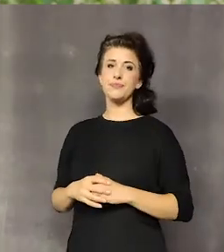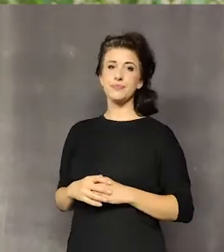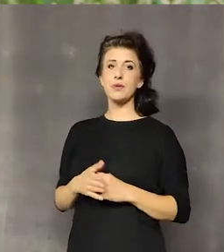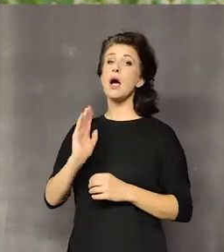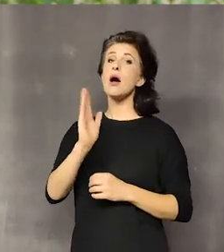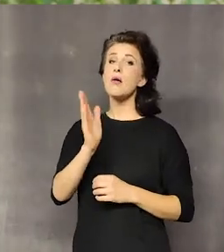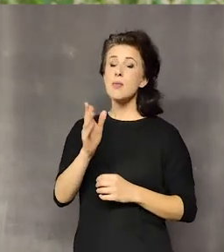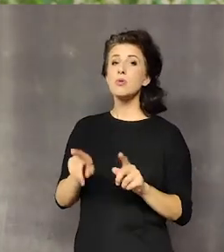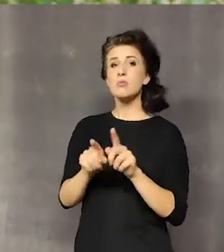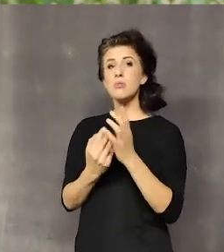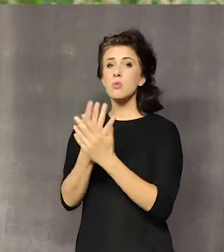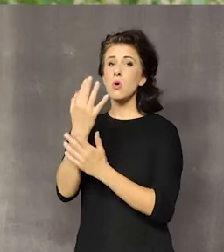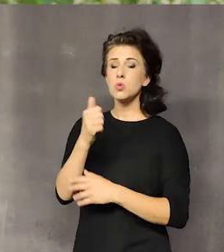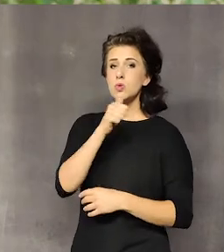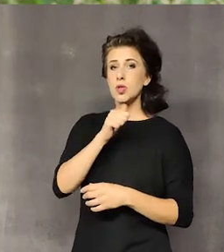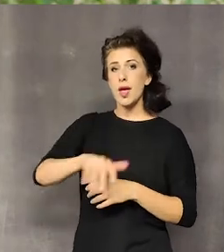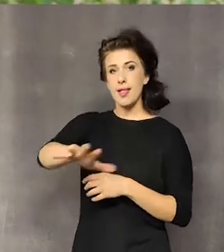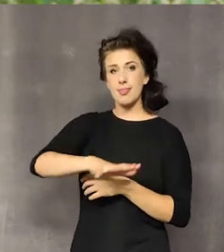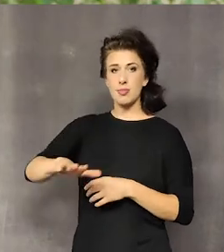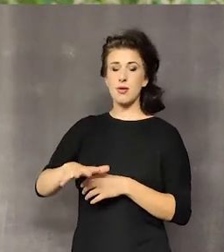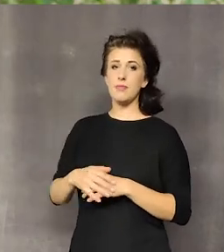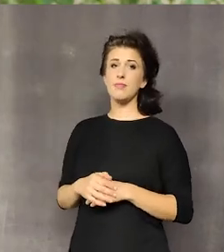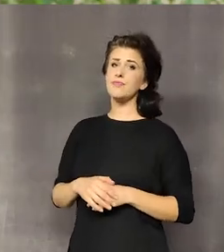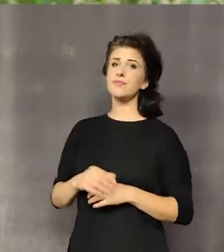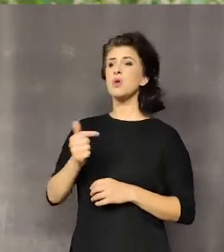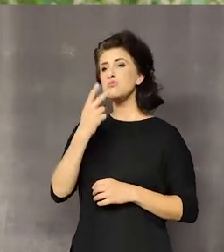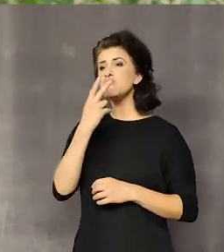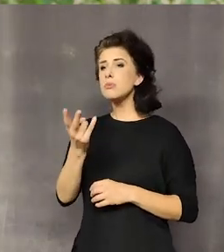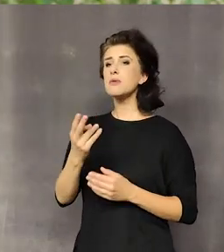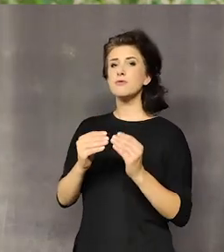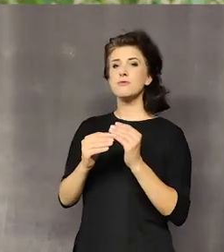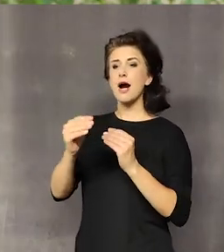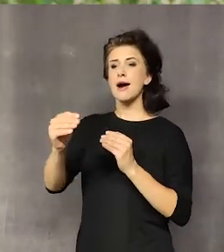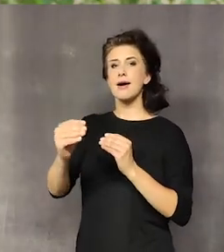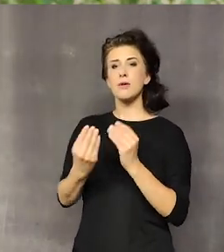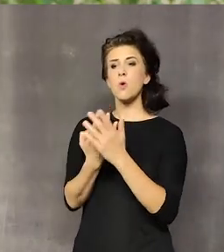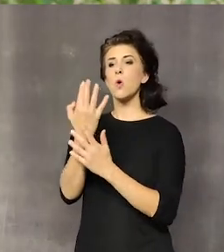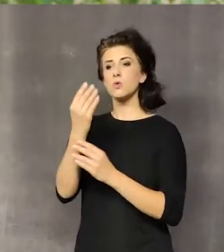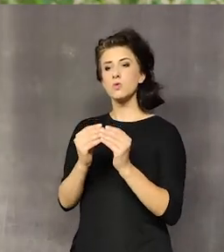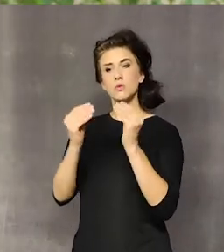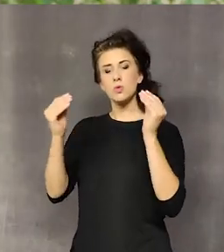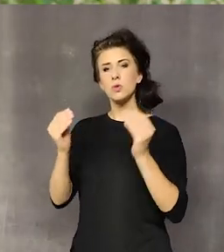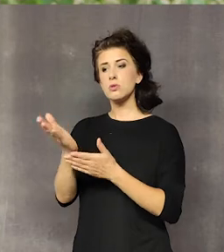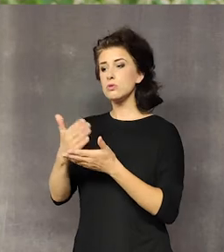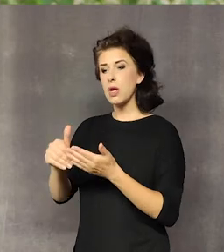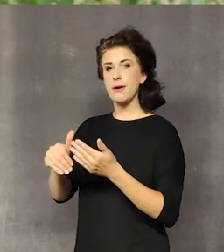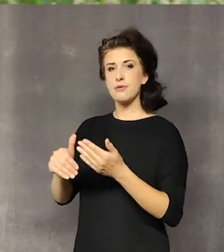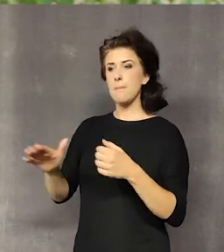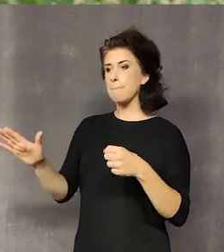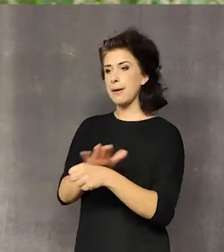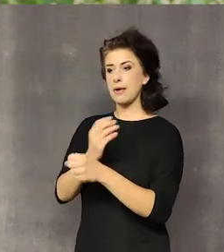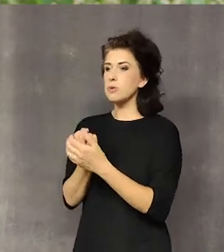Później jeśli chodzi o rośliny zielne, no to rośliny zielne to musimy patrzeć na fazę rozwoju. Część roślin zbiera się w pełni